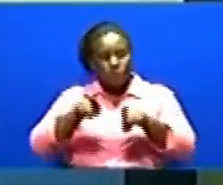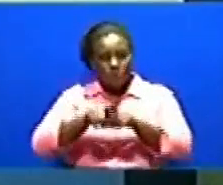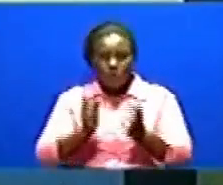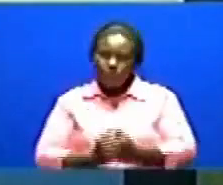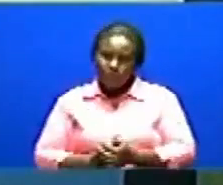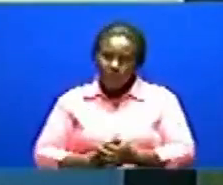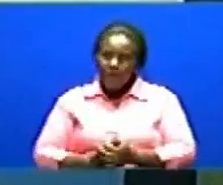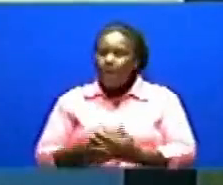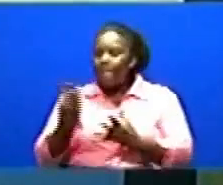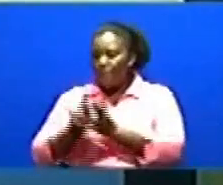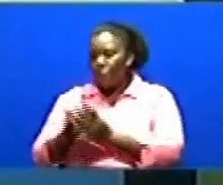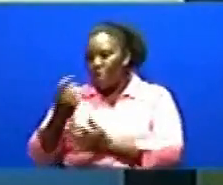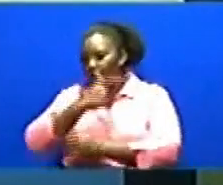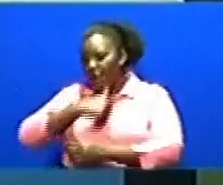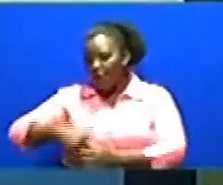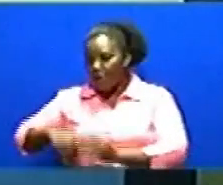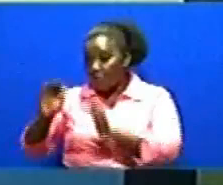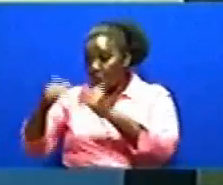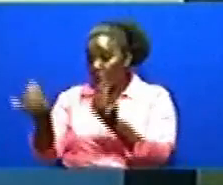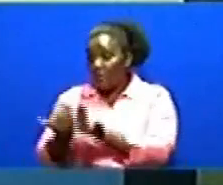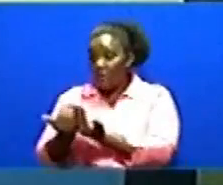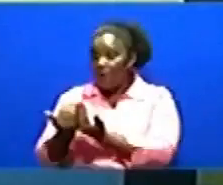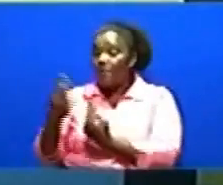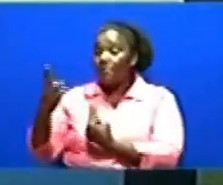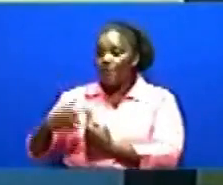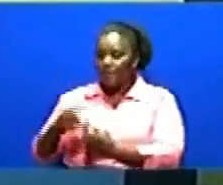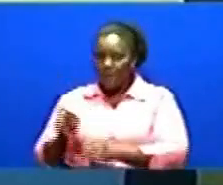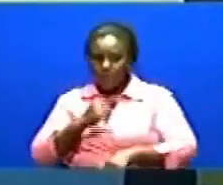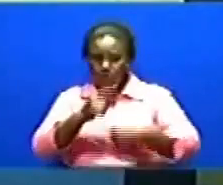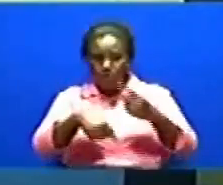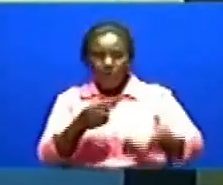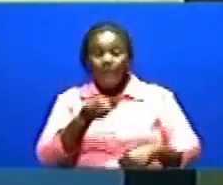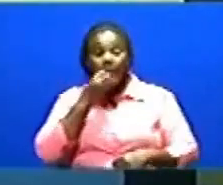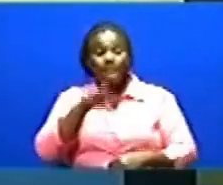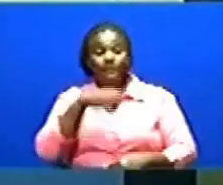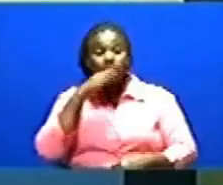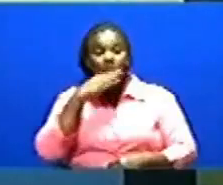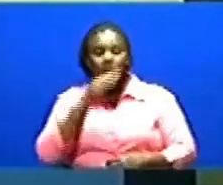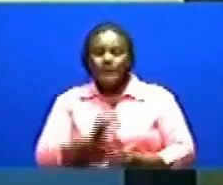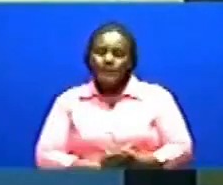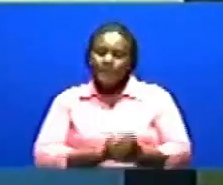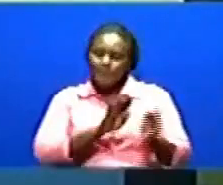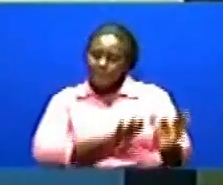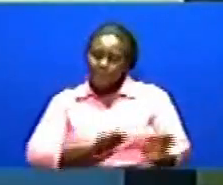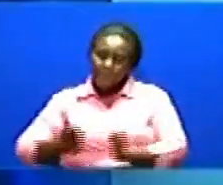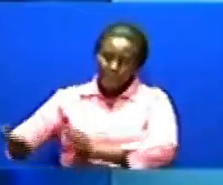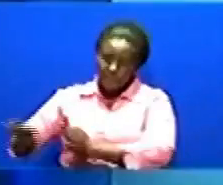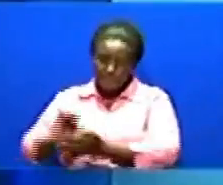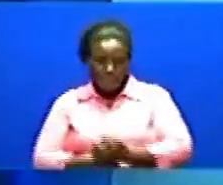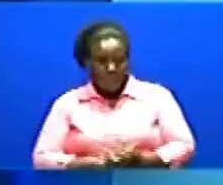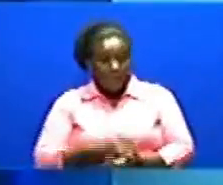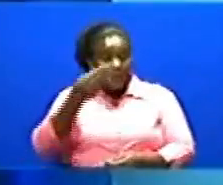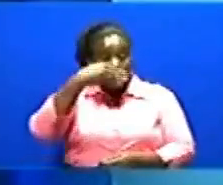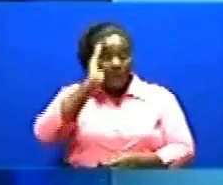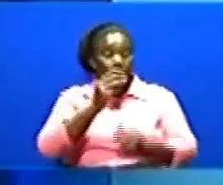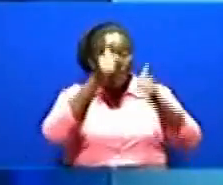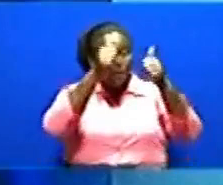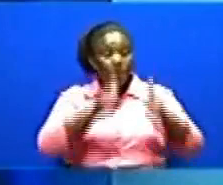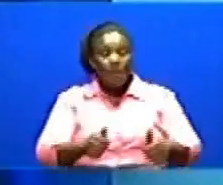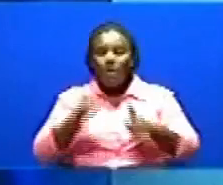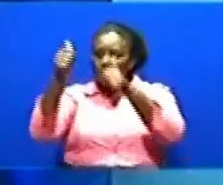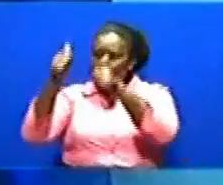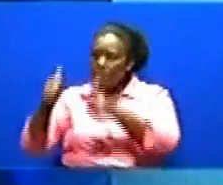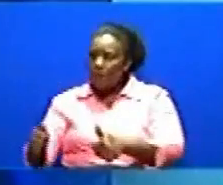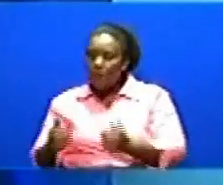raisi wachama cha madaktari Tanzania Elisha Osati Tunayendelea na tarifa hitu ya habari Wikimu nje ya bada ya serekali Kutangaza kufunga shule